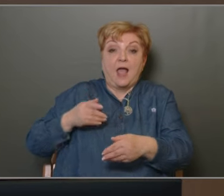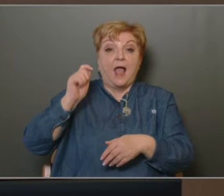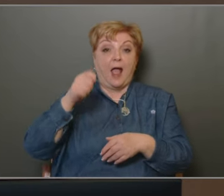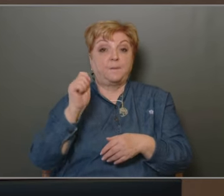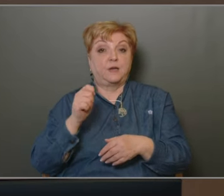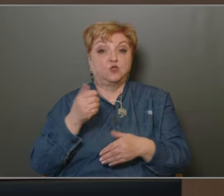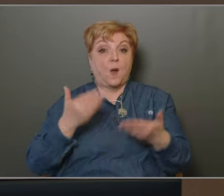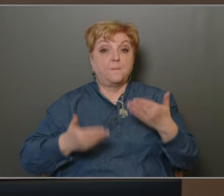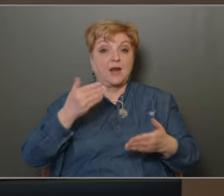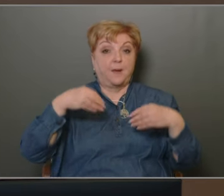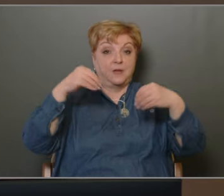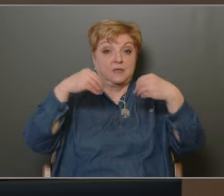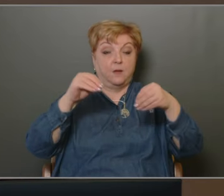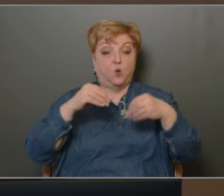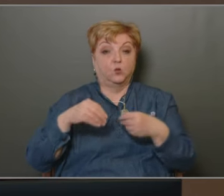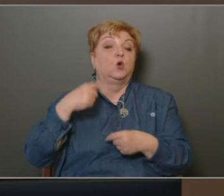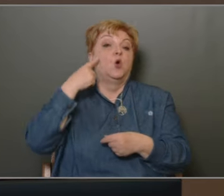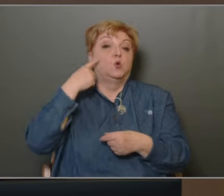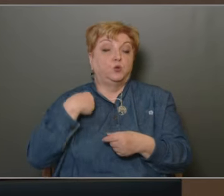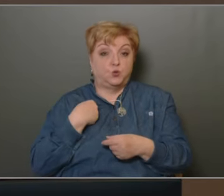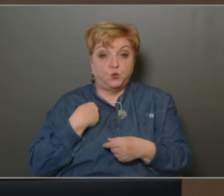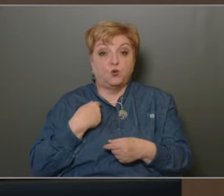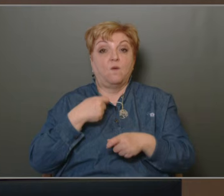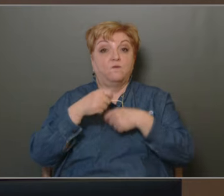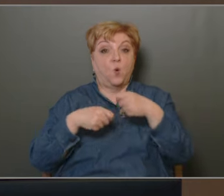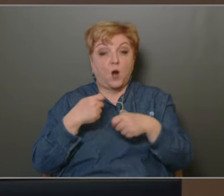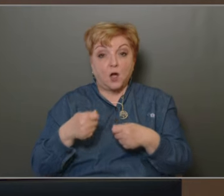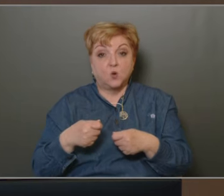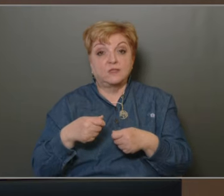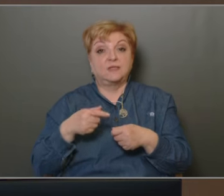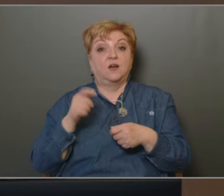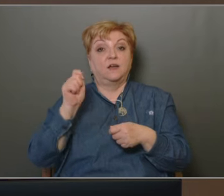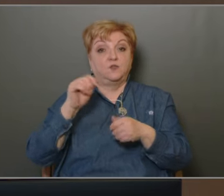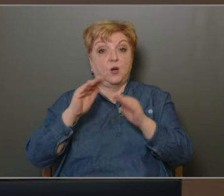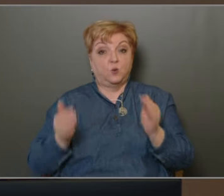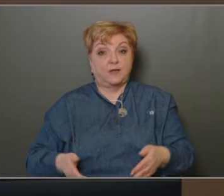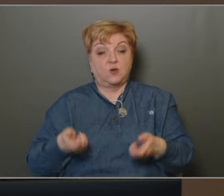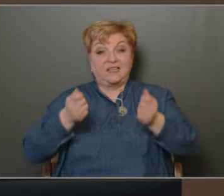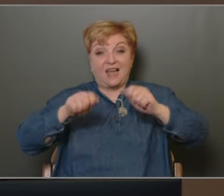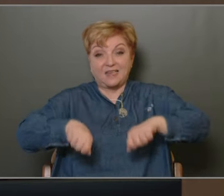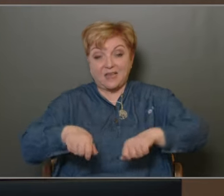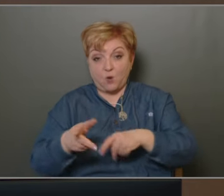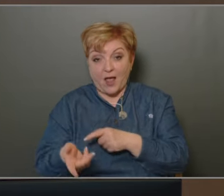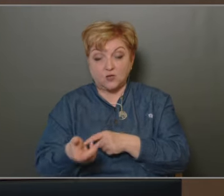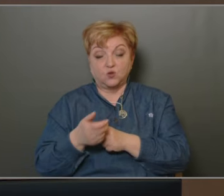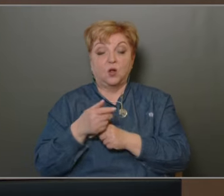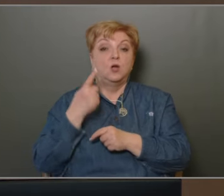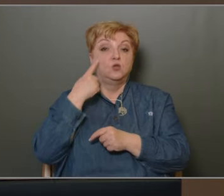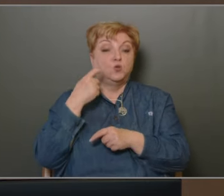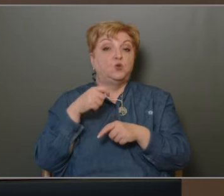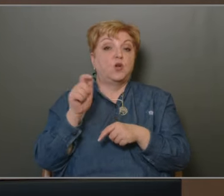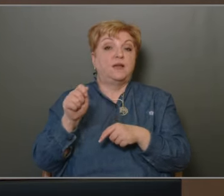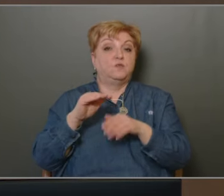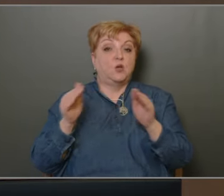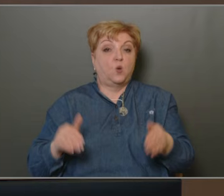mérlekbeszámolót, hogy tudjon majd foglalkozni a képviselőtestület az árt számadással, tudjon majd foglalkozni a képviselőtestület